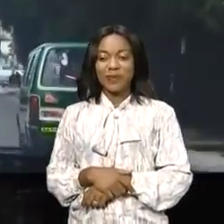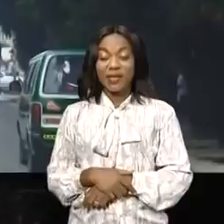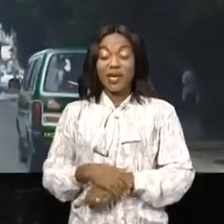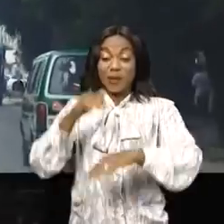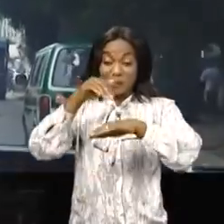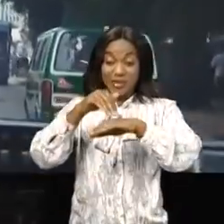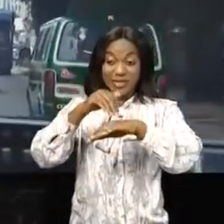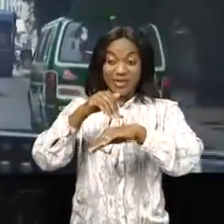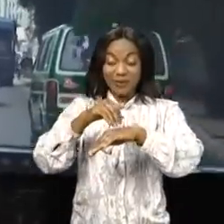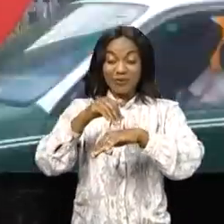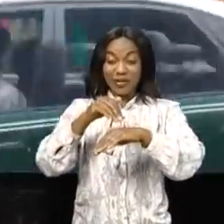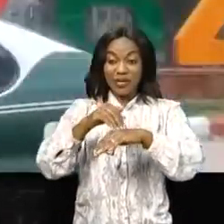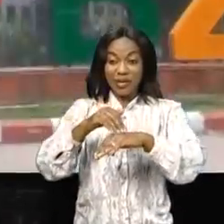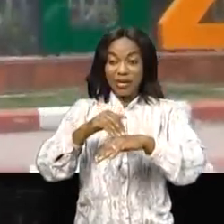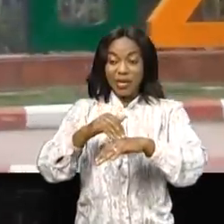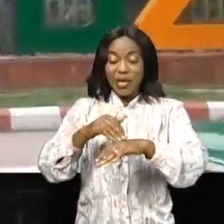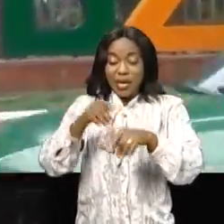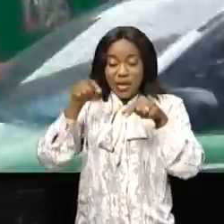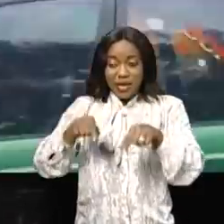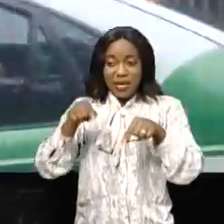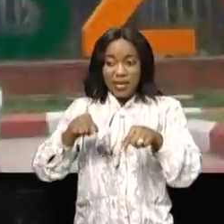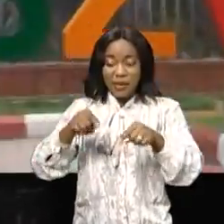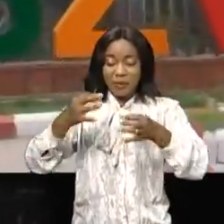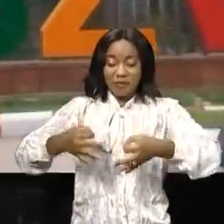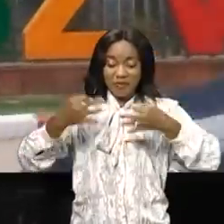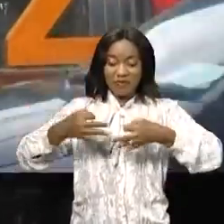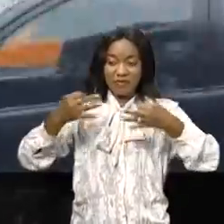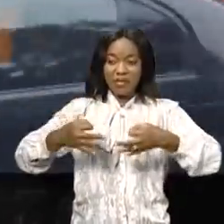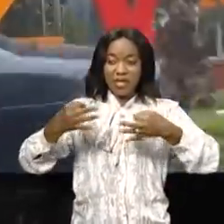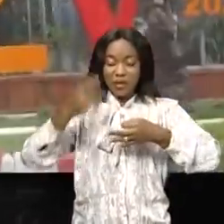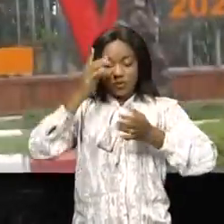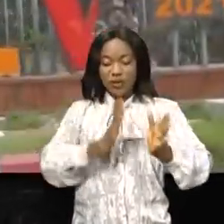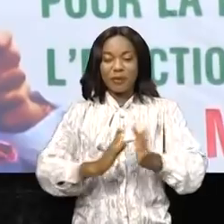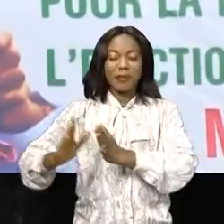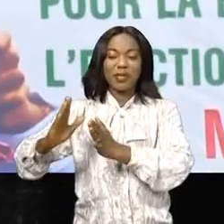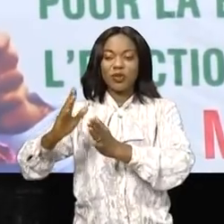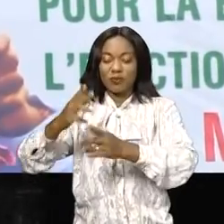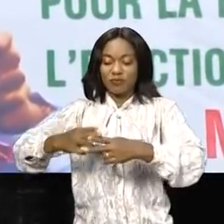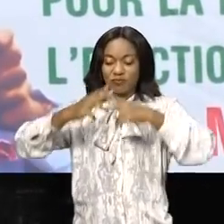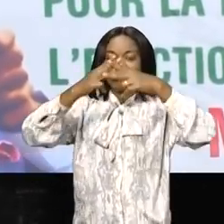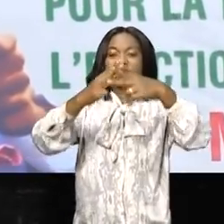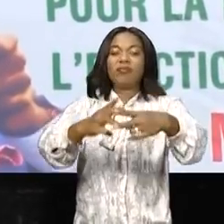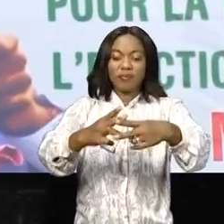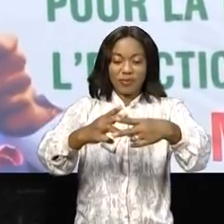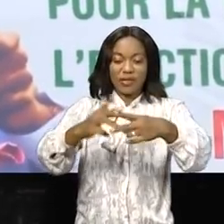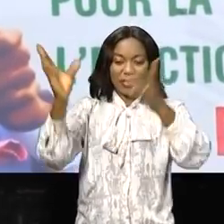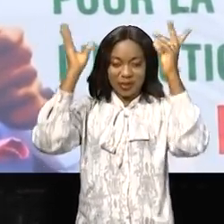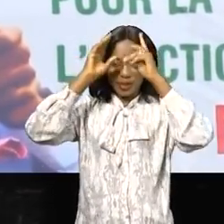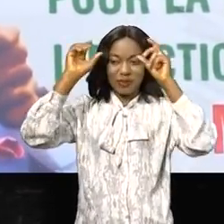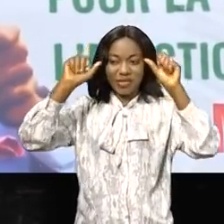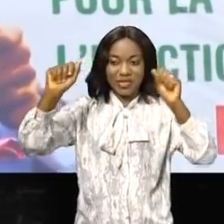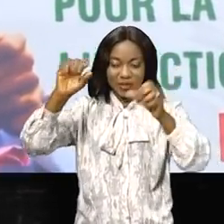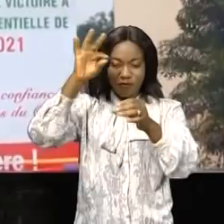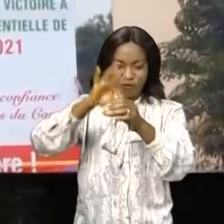Brazzaville vit les dernières heures avant la grande cérémonie d'investiture du président réélu de la République du